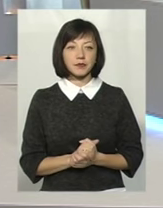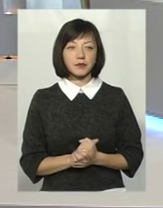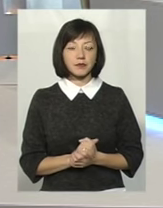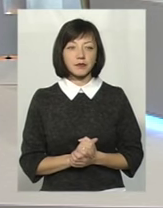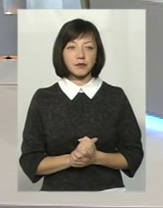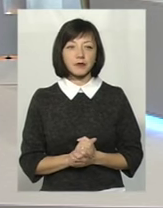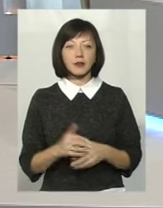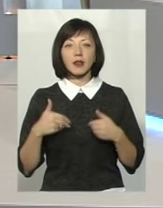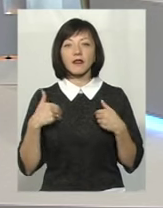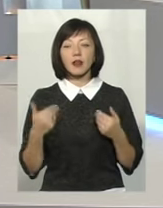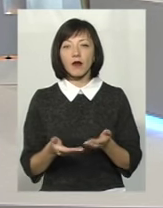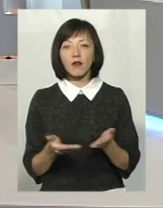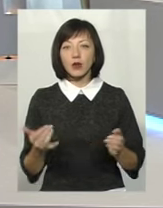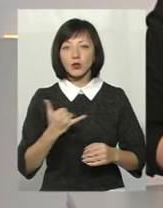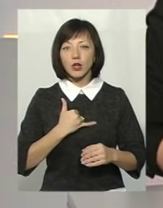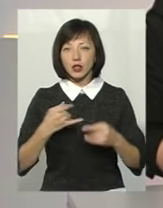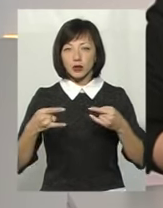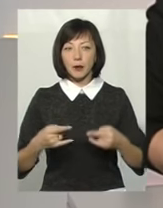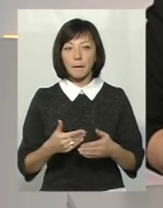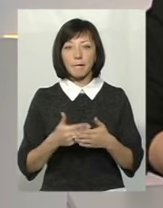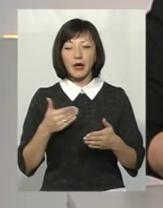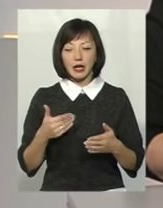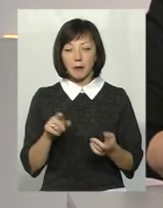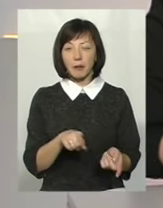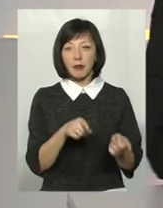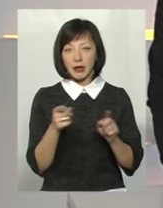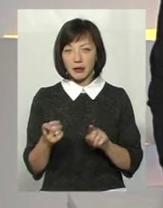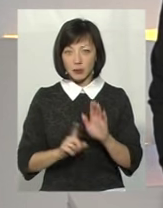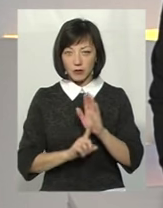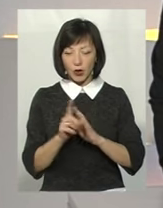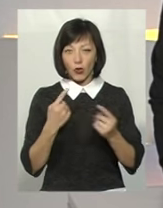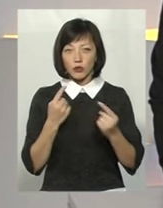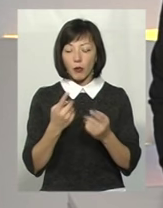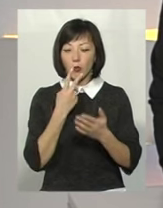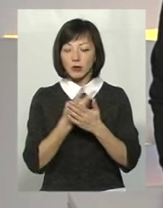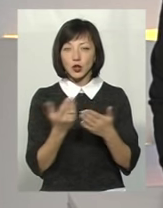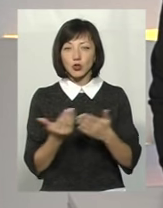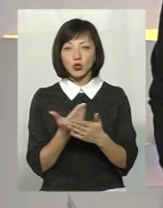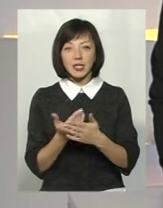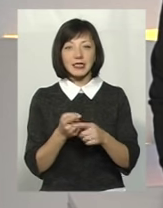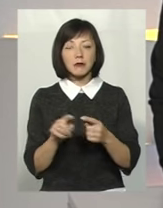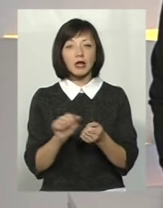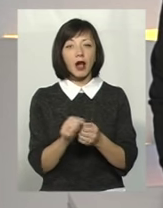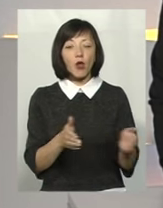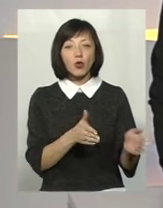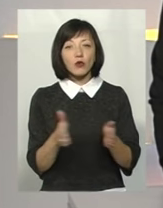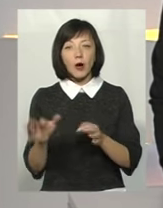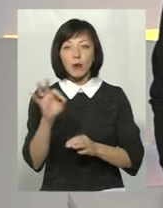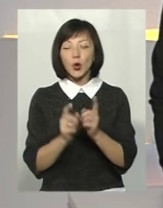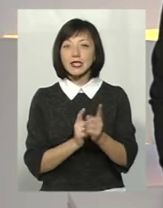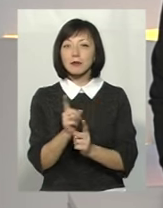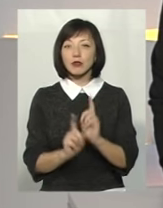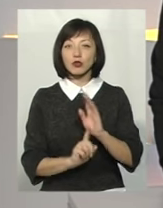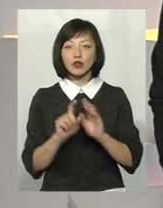Я вітаю вас у нашій студії. І перед тим, як перейти до нашої розмови, я пропоную переглянути невеличкий сюжет. Це матеріал, який ми готували про зміни у